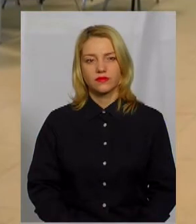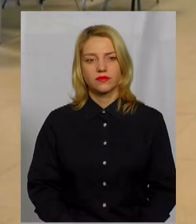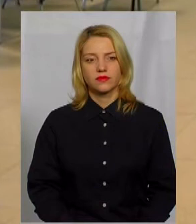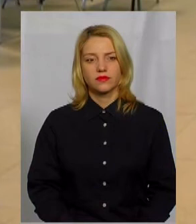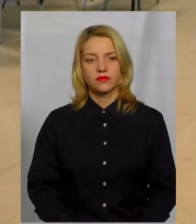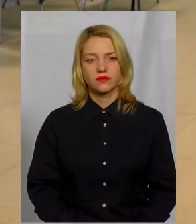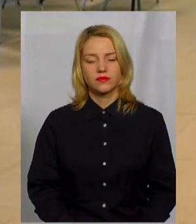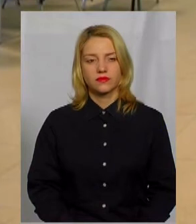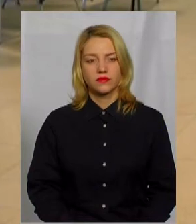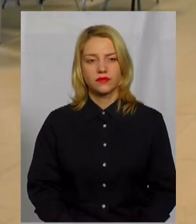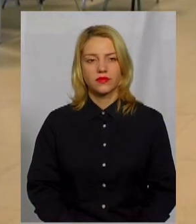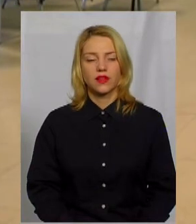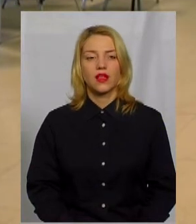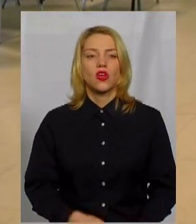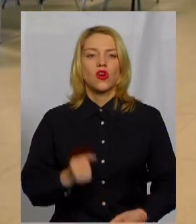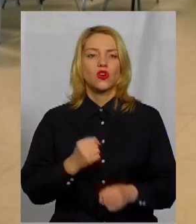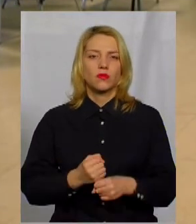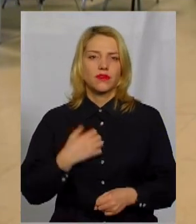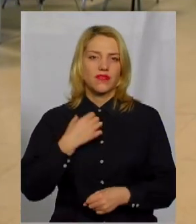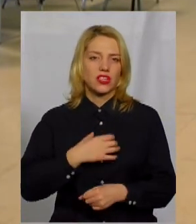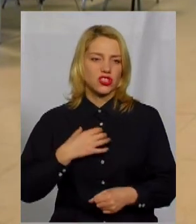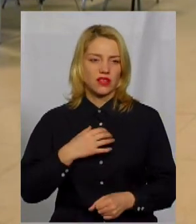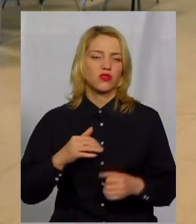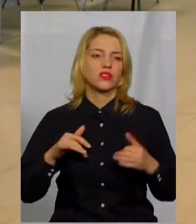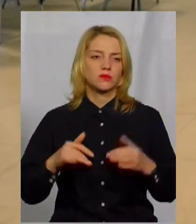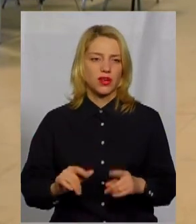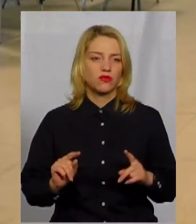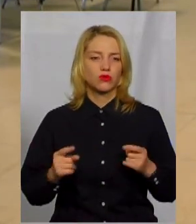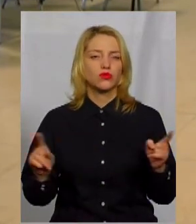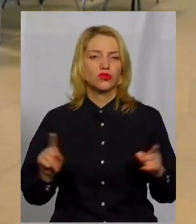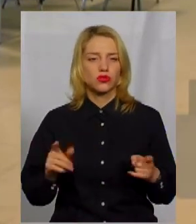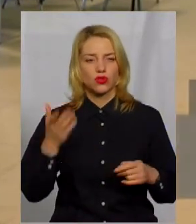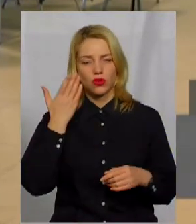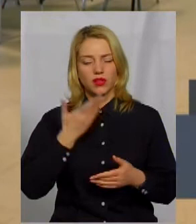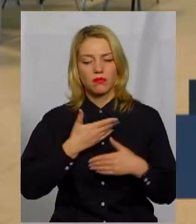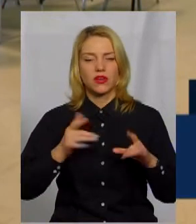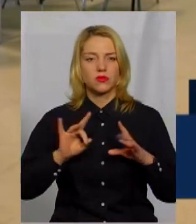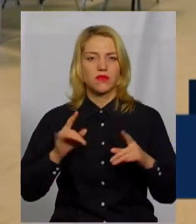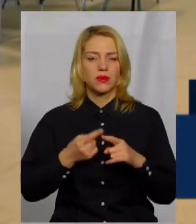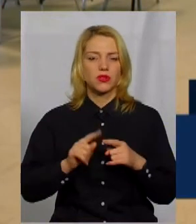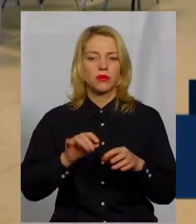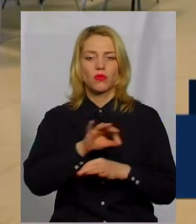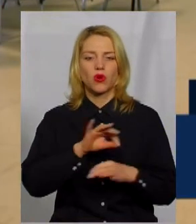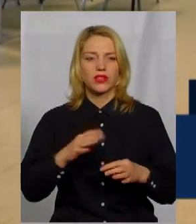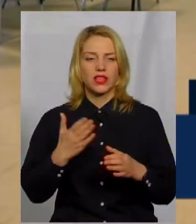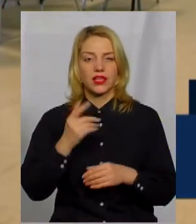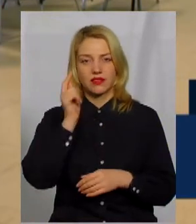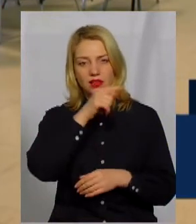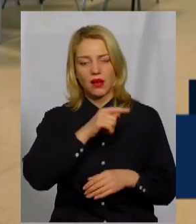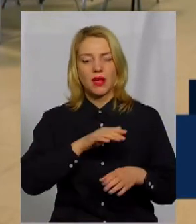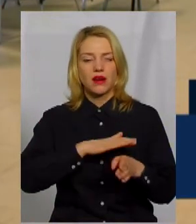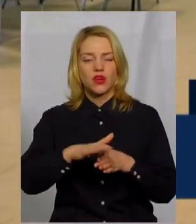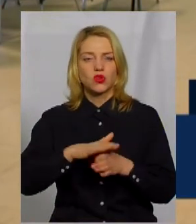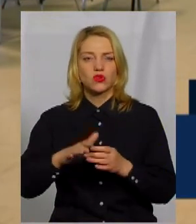Роблять надзвичайно важливу справу, тому що, коли вони розповідали про ті проекти, які вони там реалізують, інших